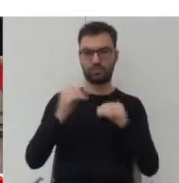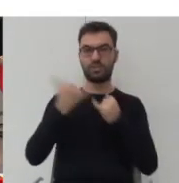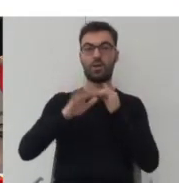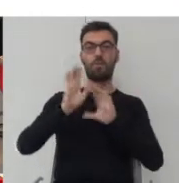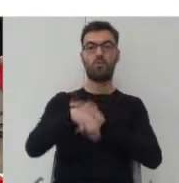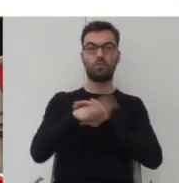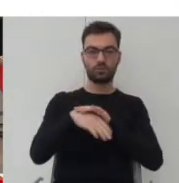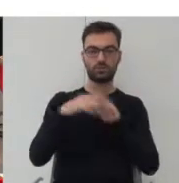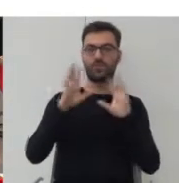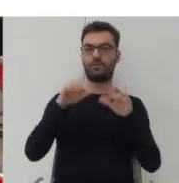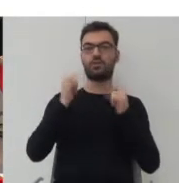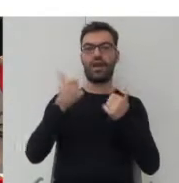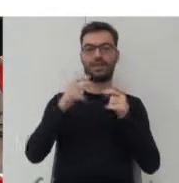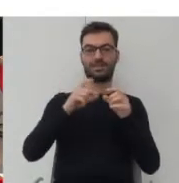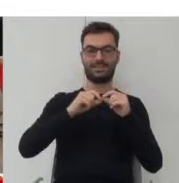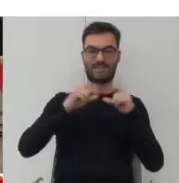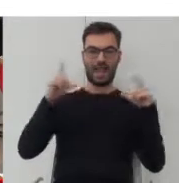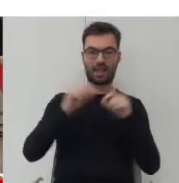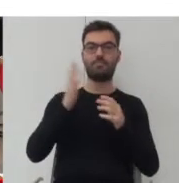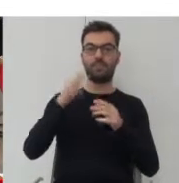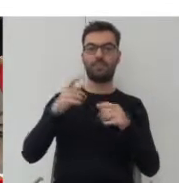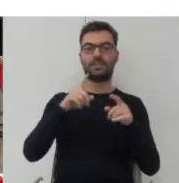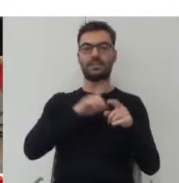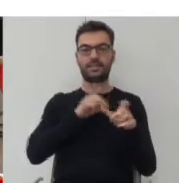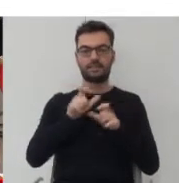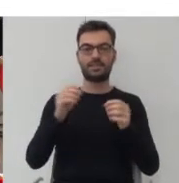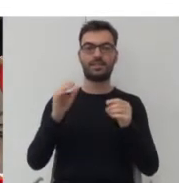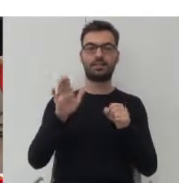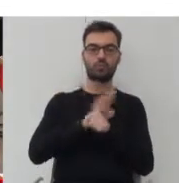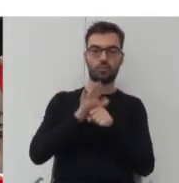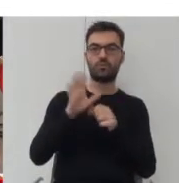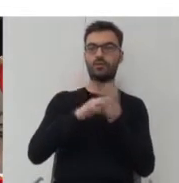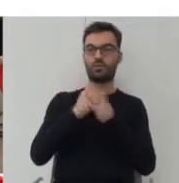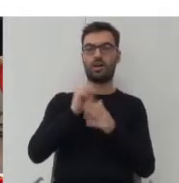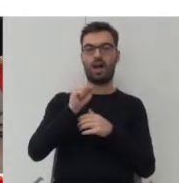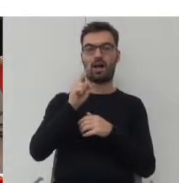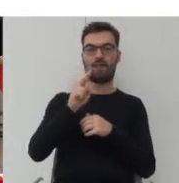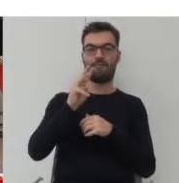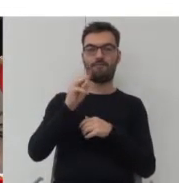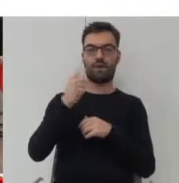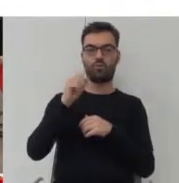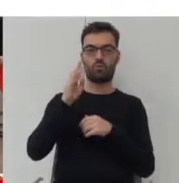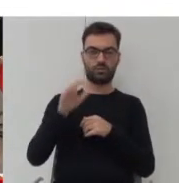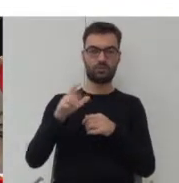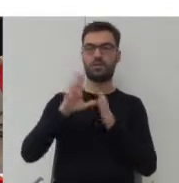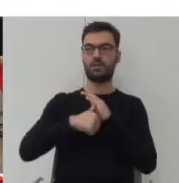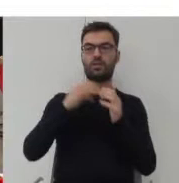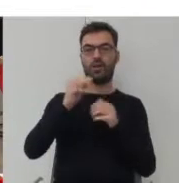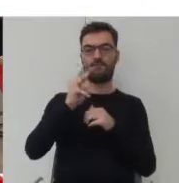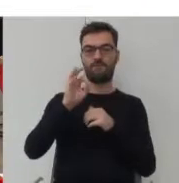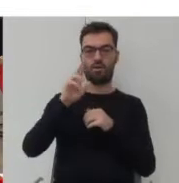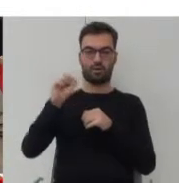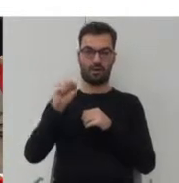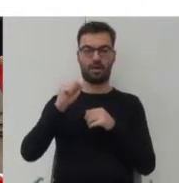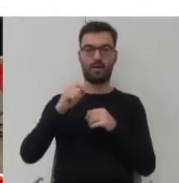jakiejkolwiek skali zostaje ona zagospodarowana. I tu jest przykład akweduktu w mieście Evora w Portugalii, która